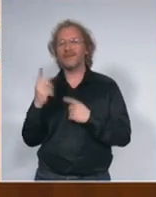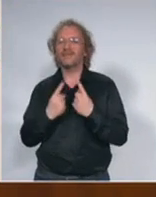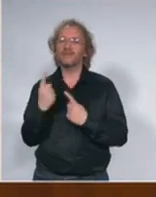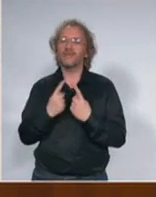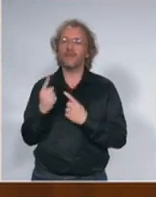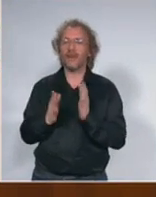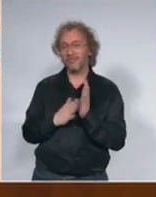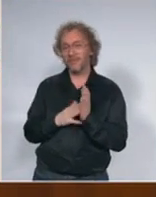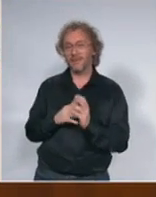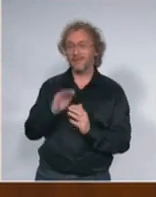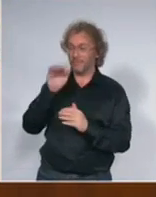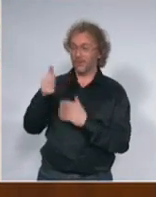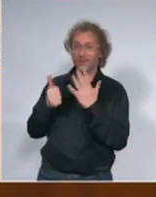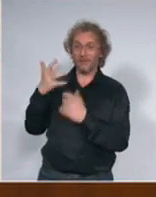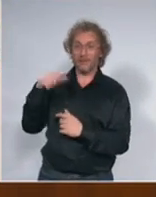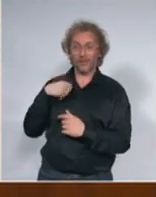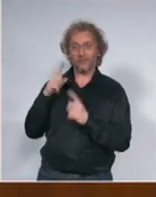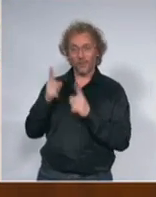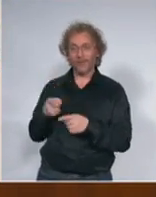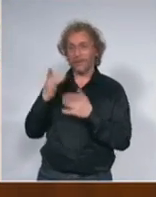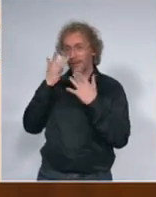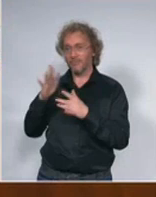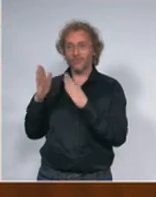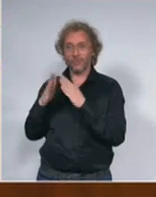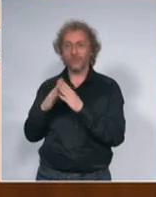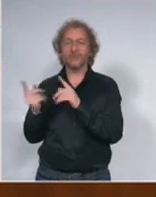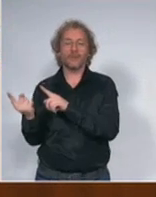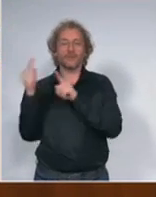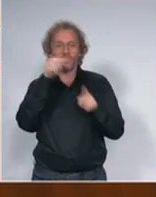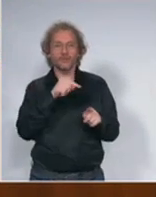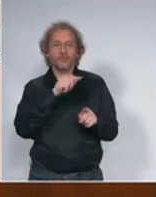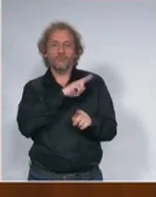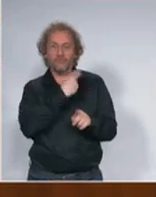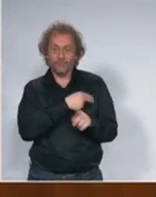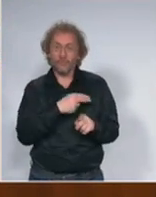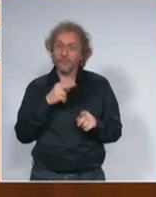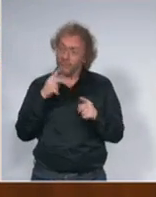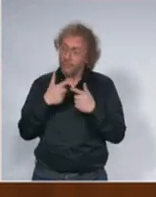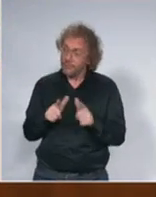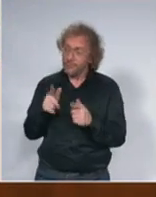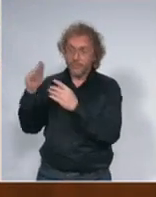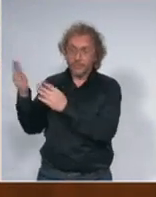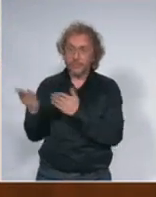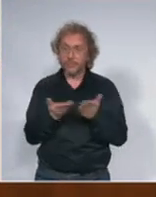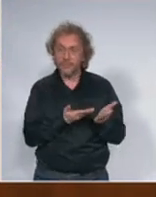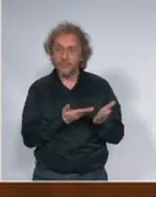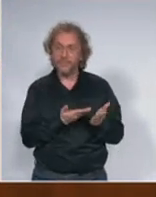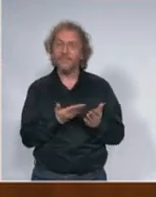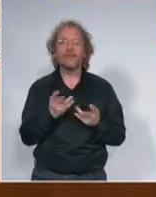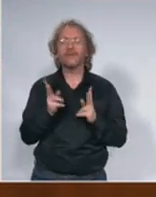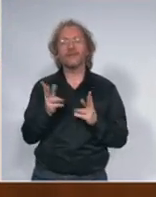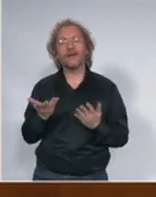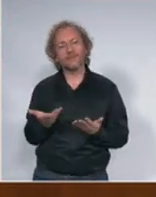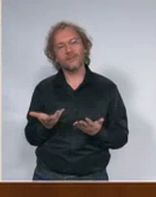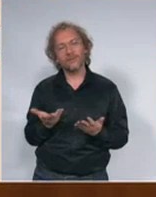65 godina moraju da napuste svoje domove da li će to nekako biti moguće da se sprovede i na koji način da li postoje